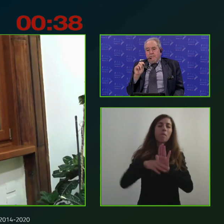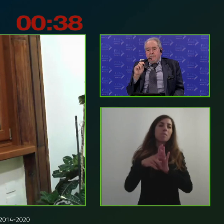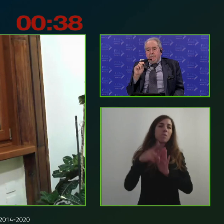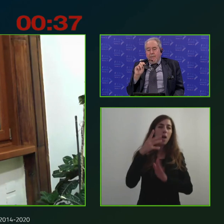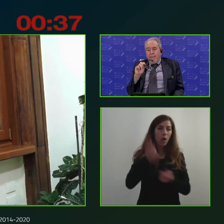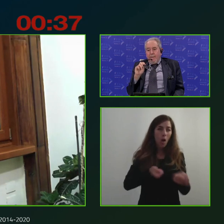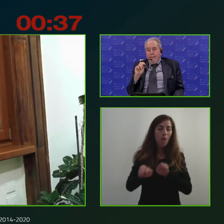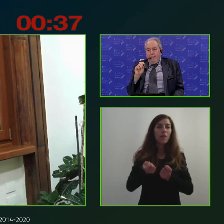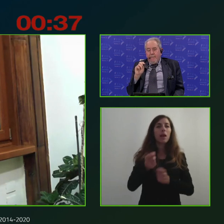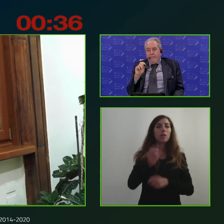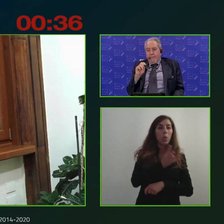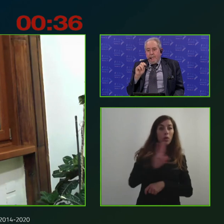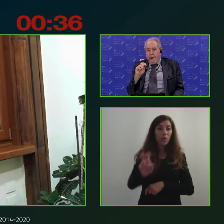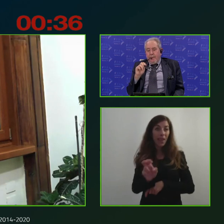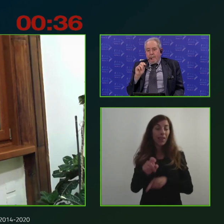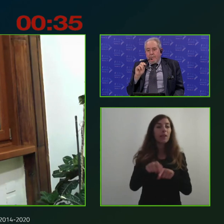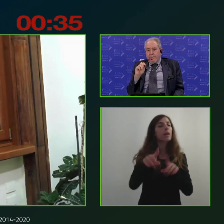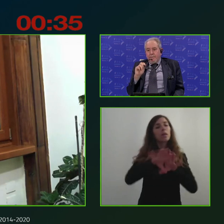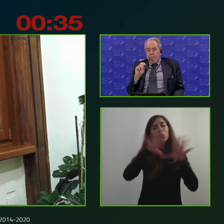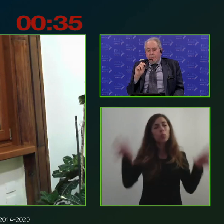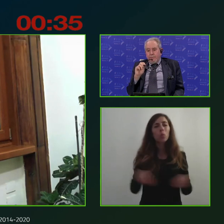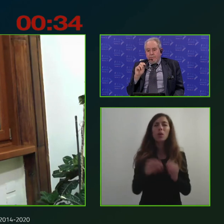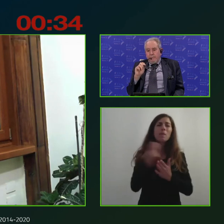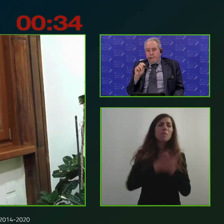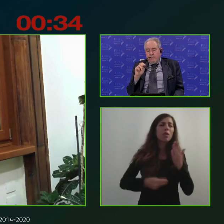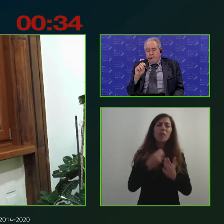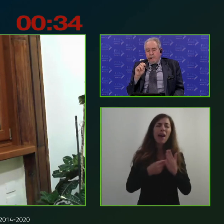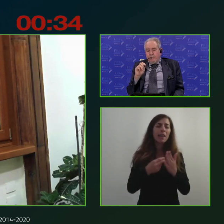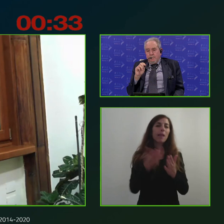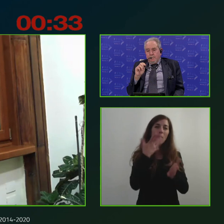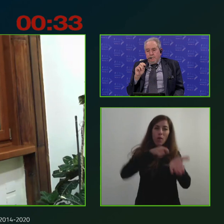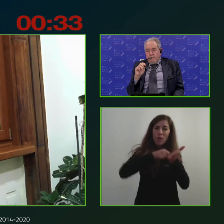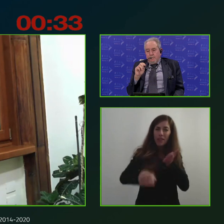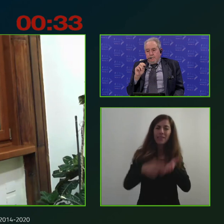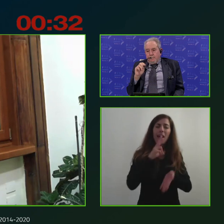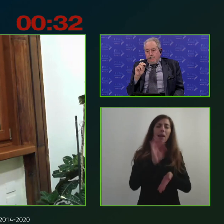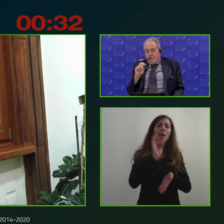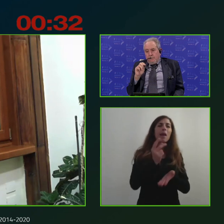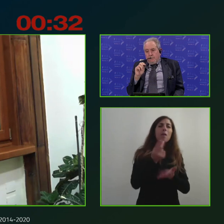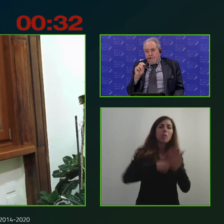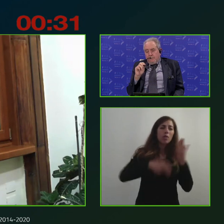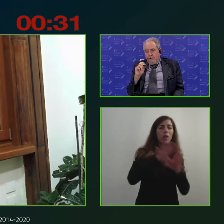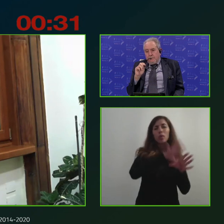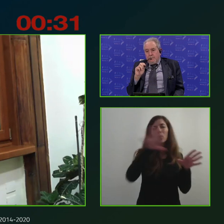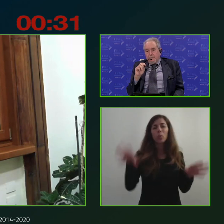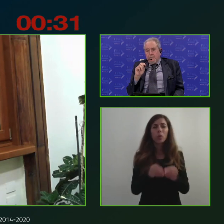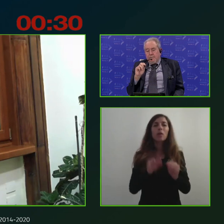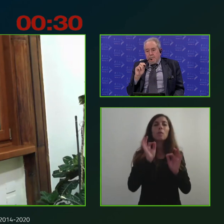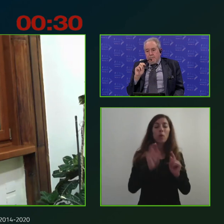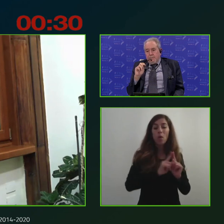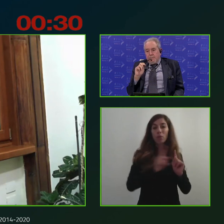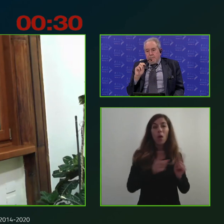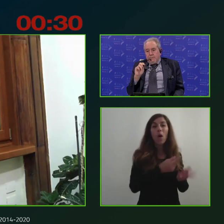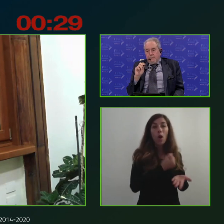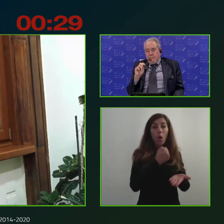queste diciamo tutti i progetti voglio evidenziare il fatto che tutti i progetti che oggi sono stati finanziati sul PON governance